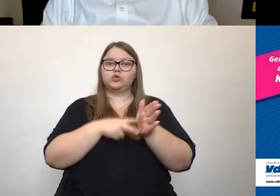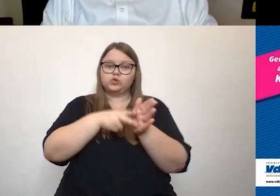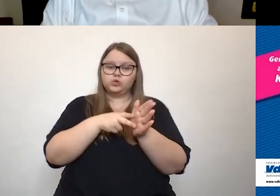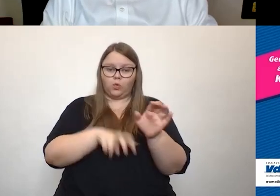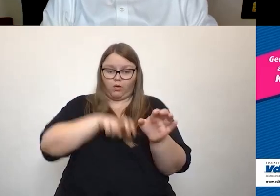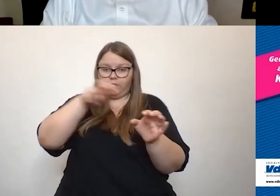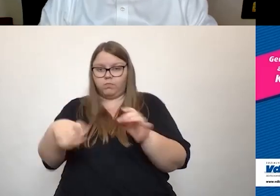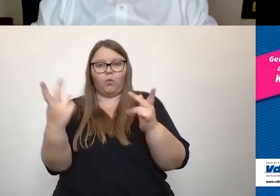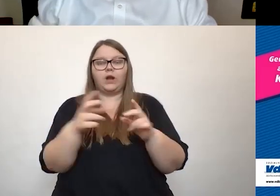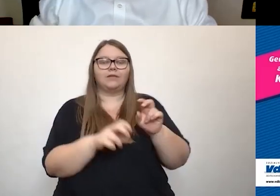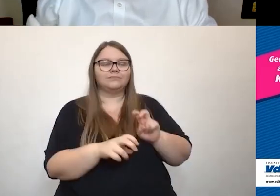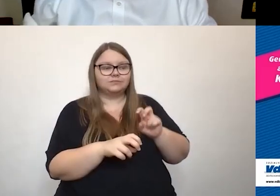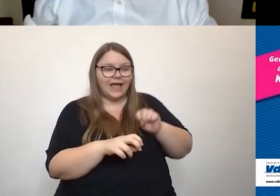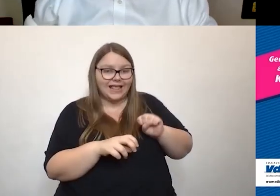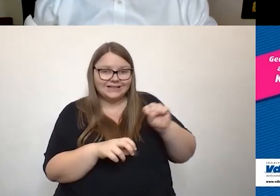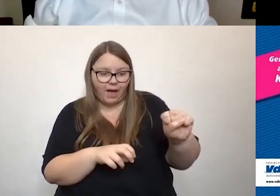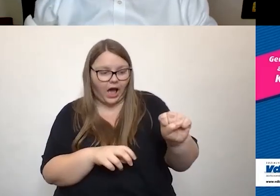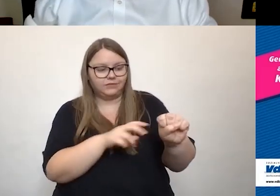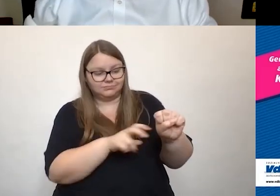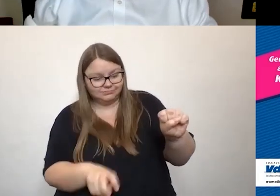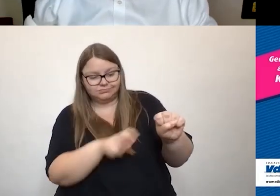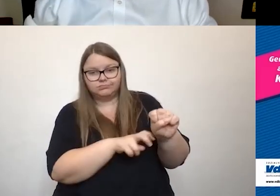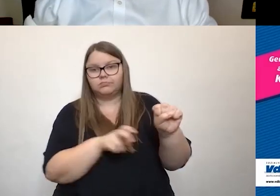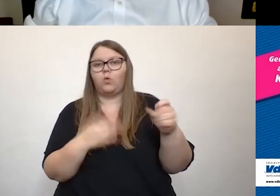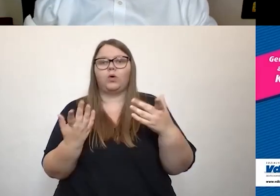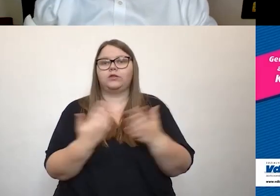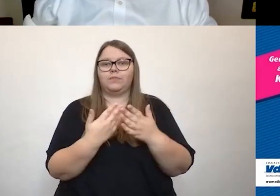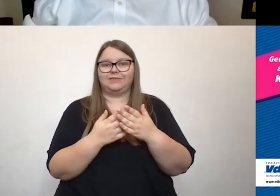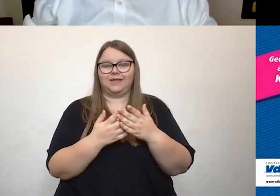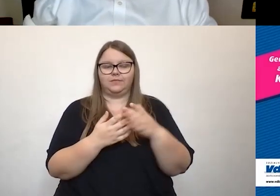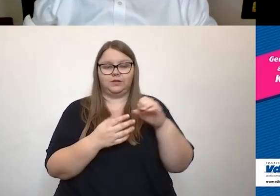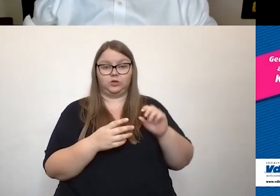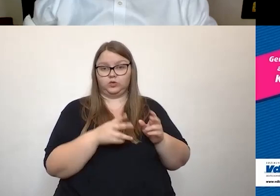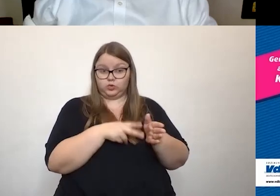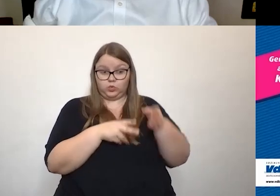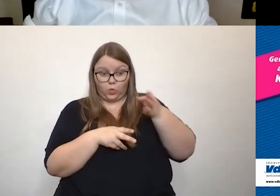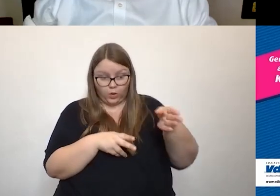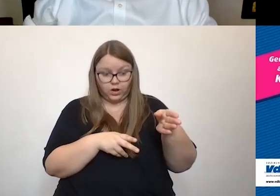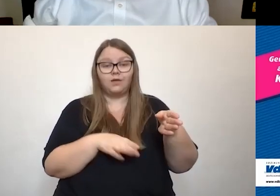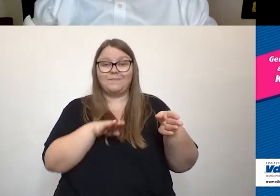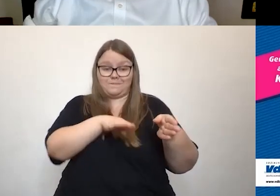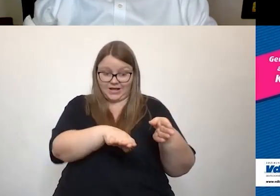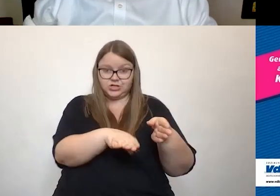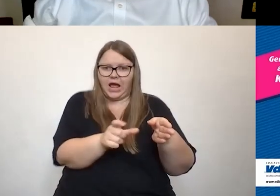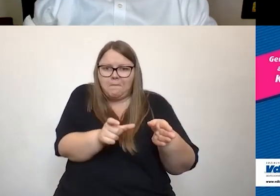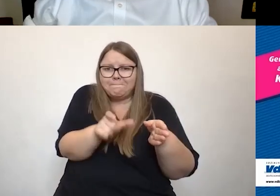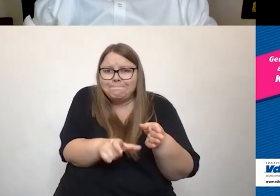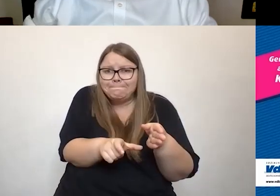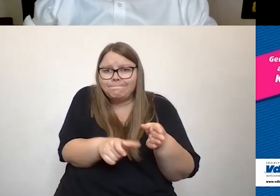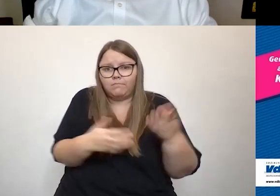zum Bahnsteig oder die Lücke zwischen Bahnsteig und Zug ist groß. Also da gibt es wirklich sehr, sehr viele